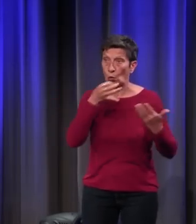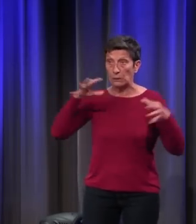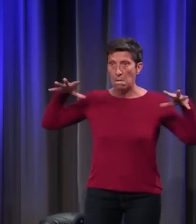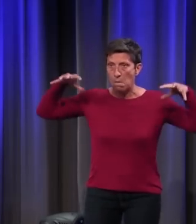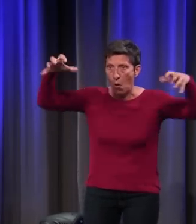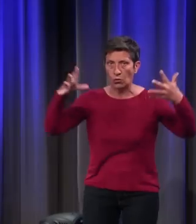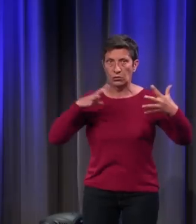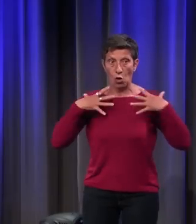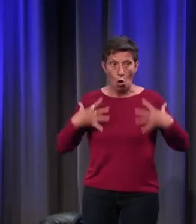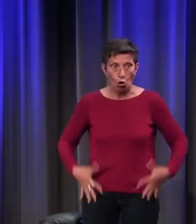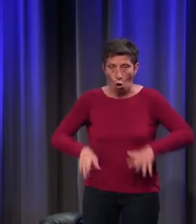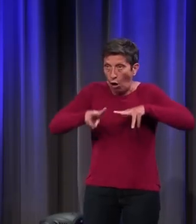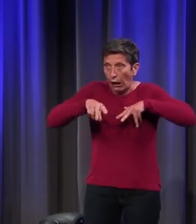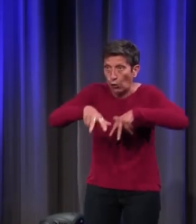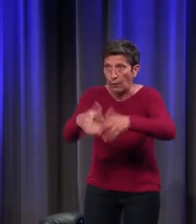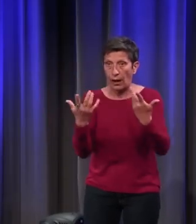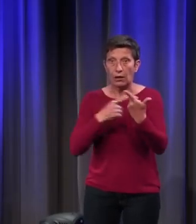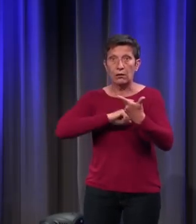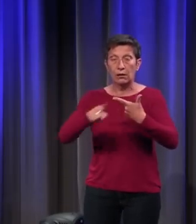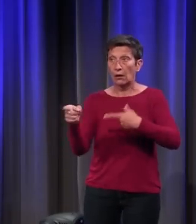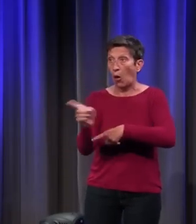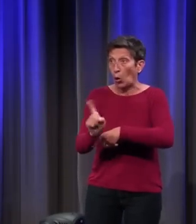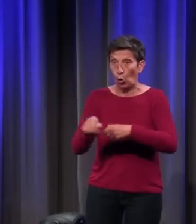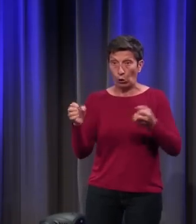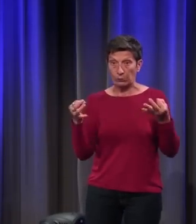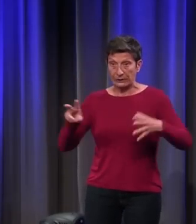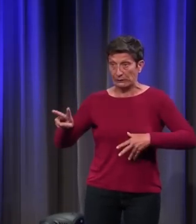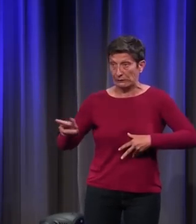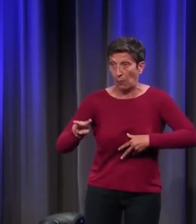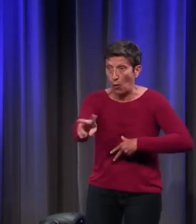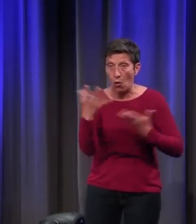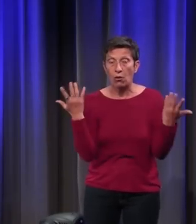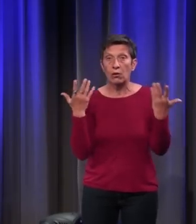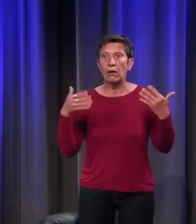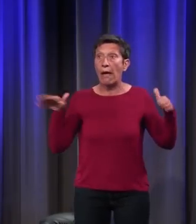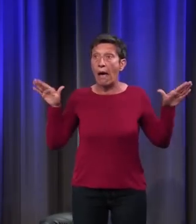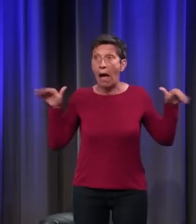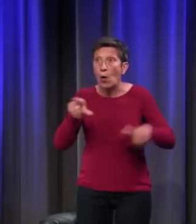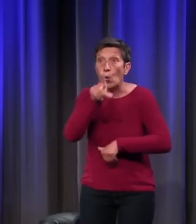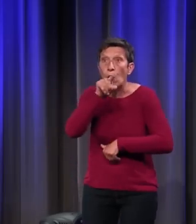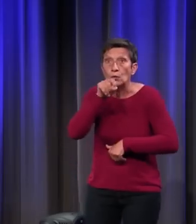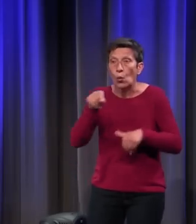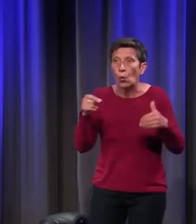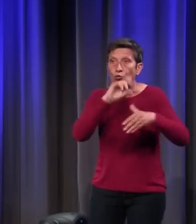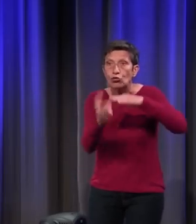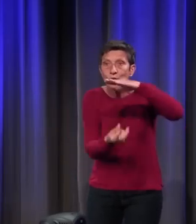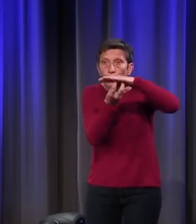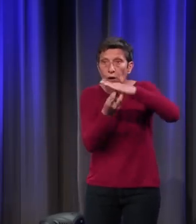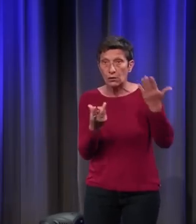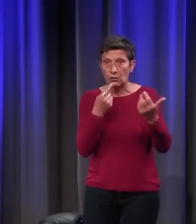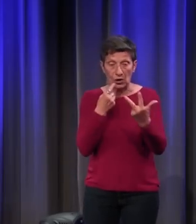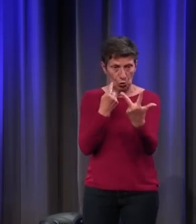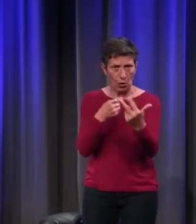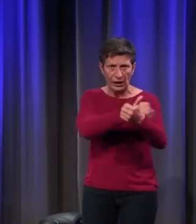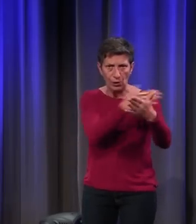Il a un corps de quadrupède, une queue de serpent et des ailes d'oiseau, de chauve-souris. Donc, il est à cheval sur trois